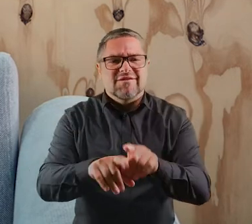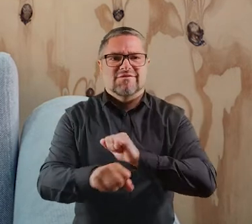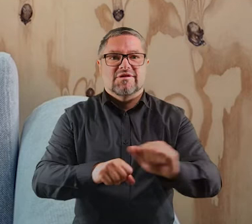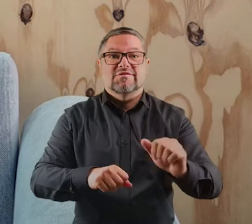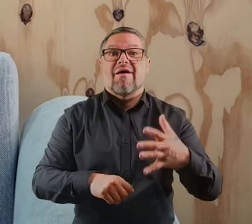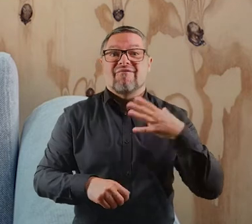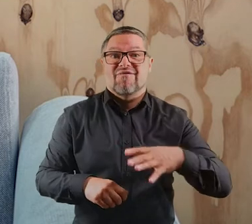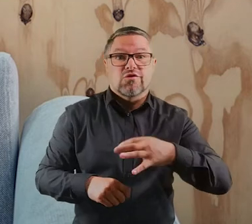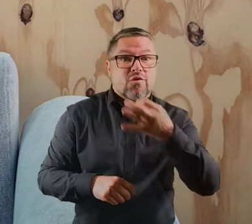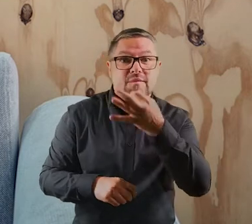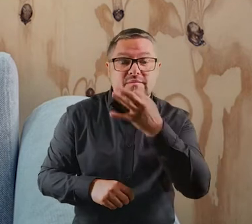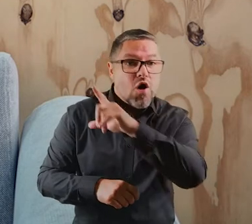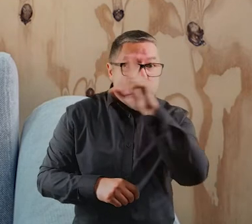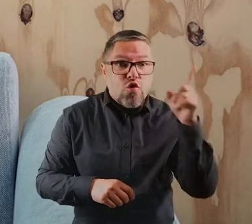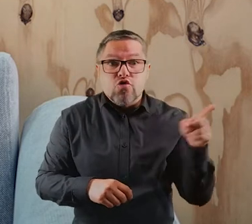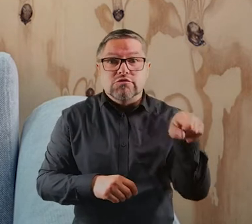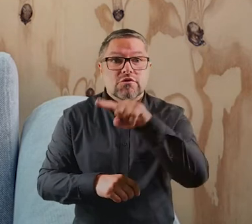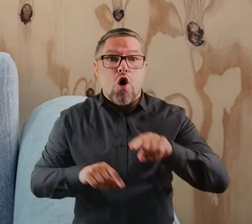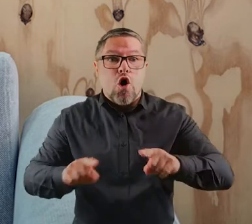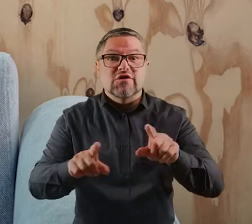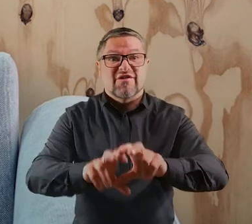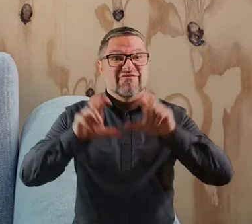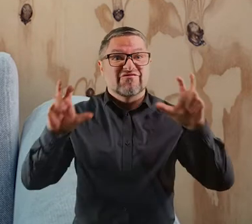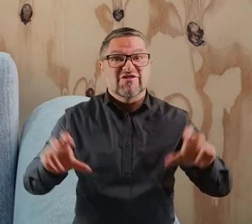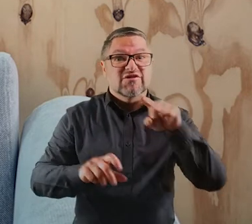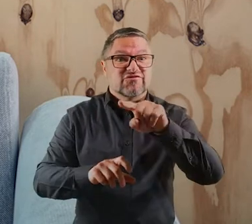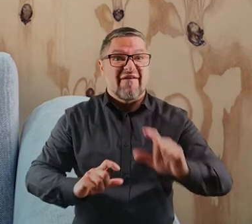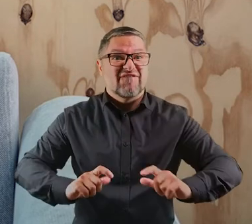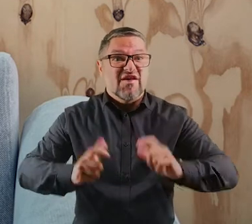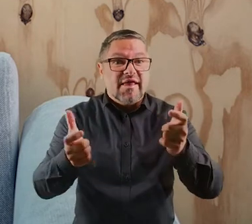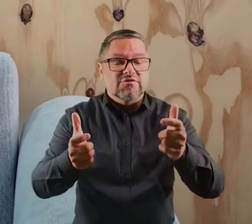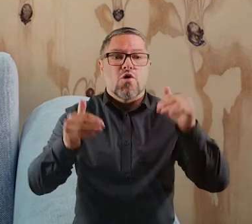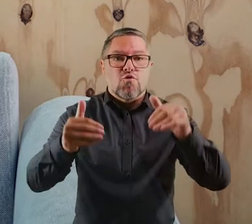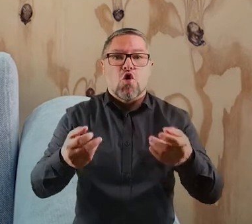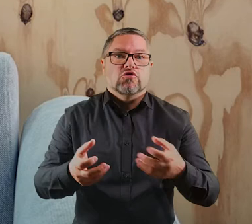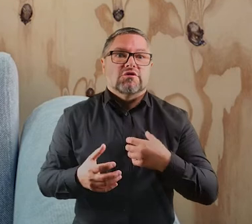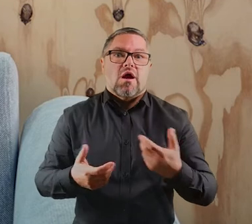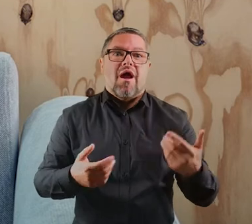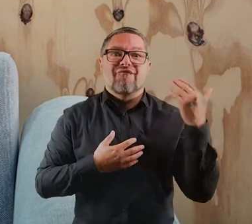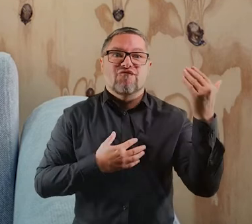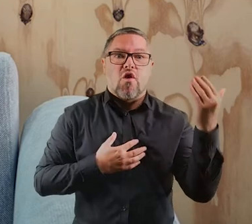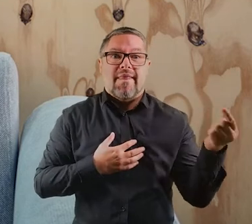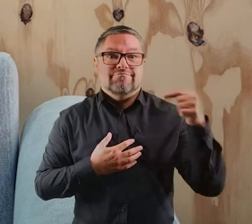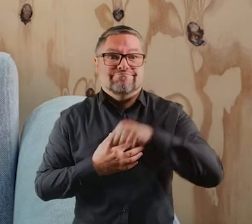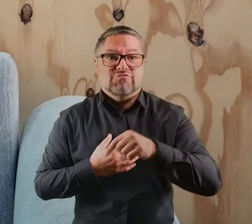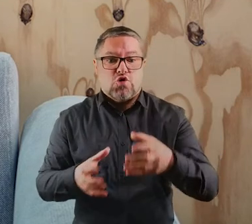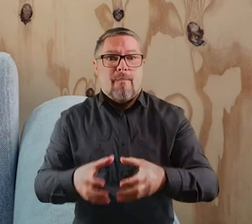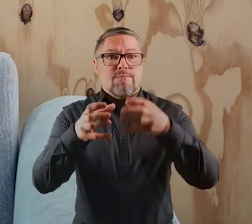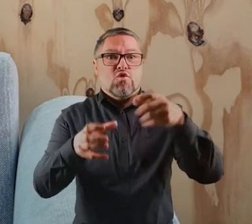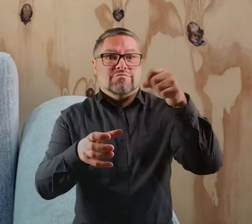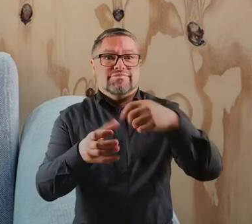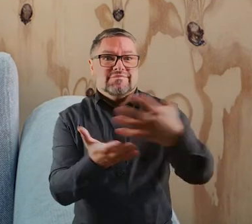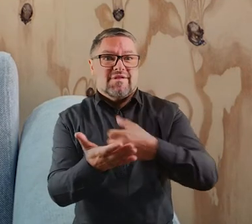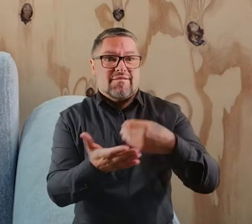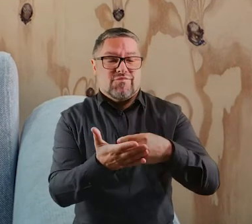Warto wtedy zapytać organizatorów, czy w trakcie takiego wydarzenia mogą pojawić się wolontariusze